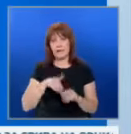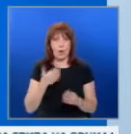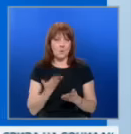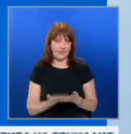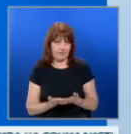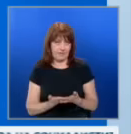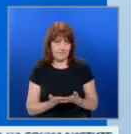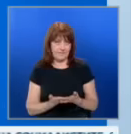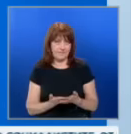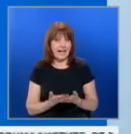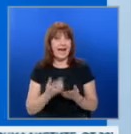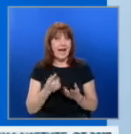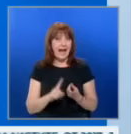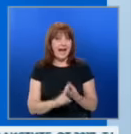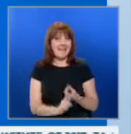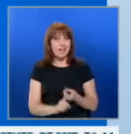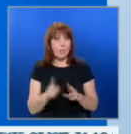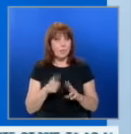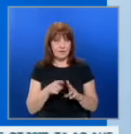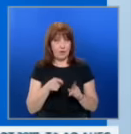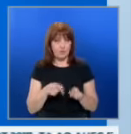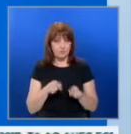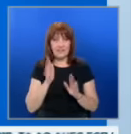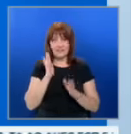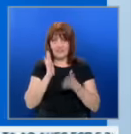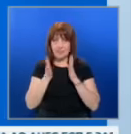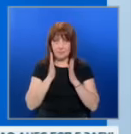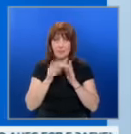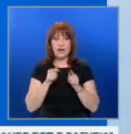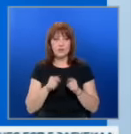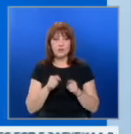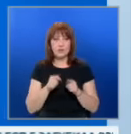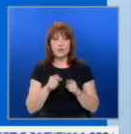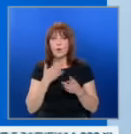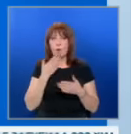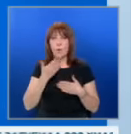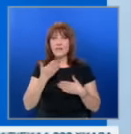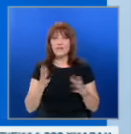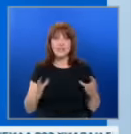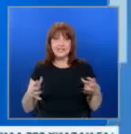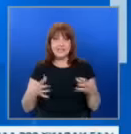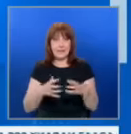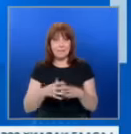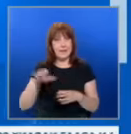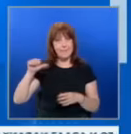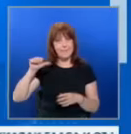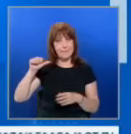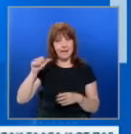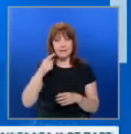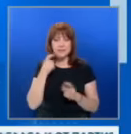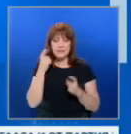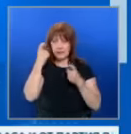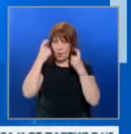на оставка. От поста на Кирил Пътков днес във Фейсбук, той освен, че обяви, че се събира партията за да